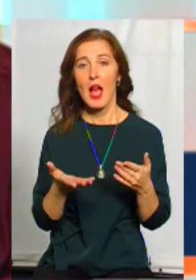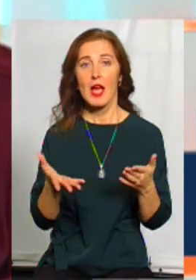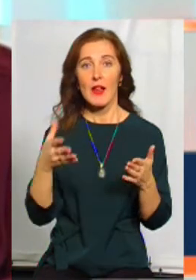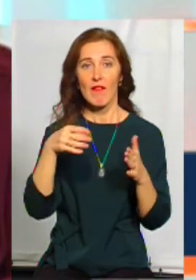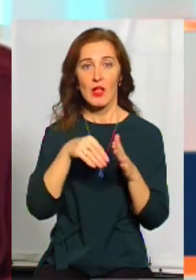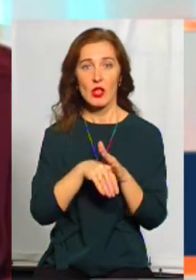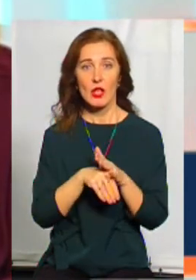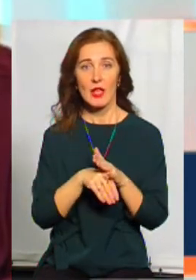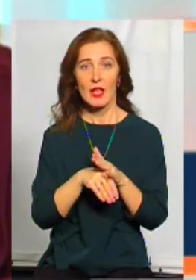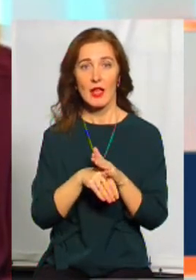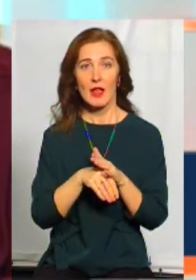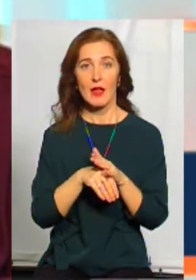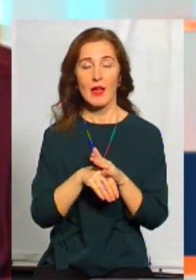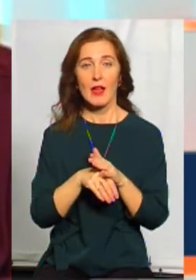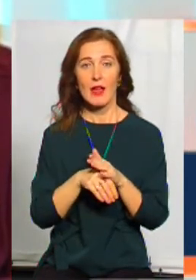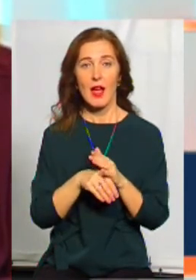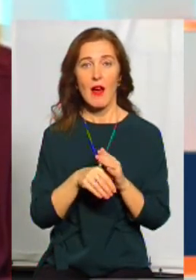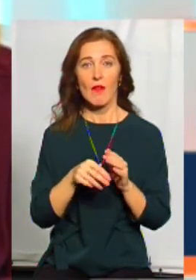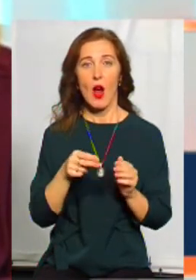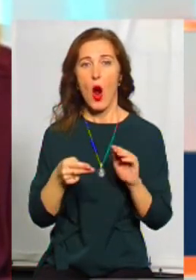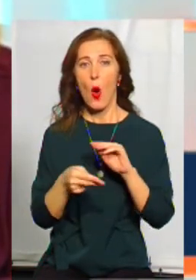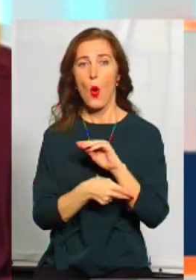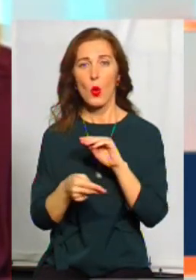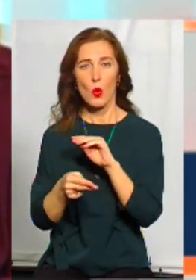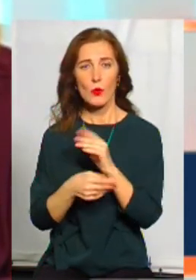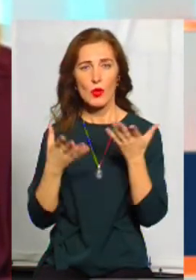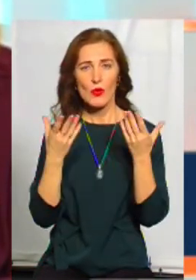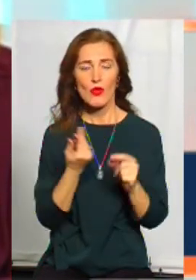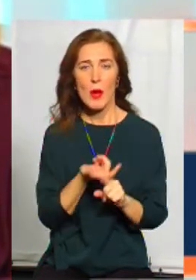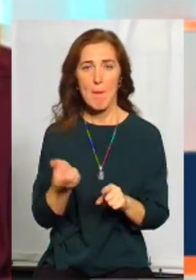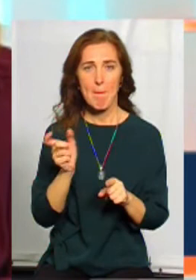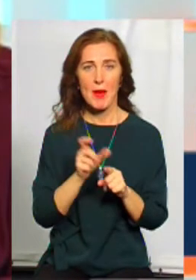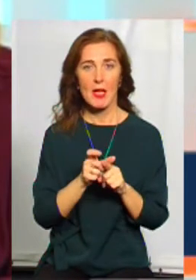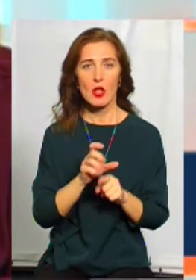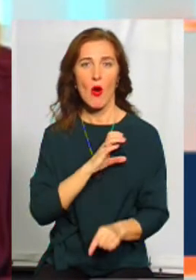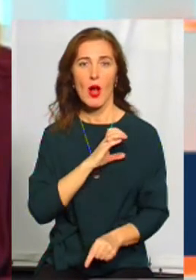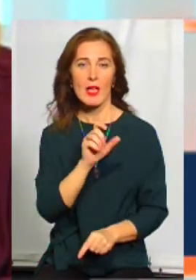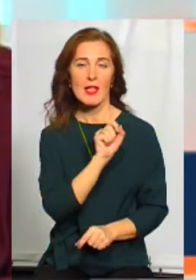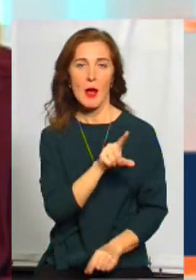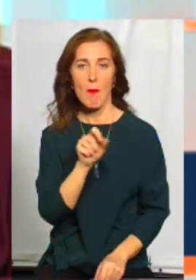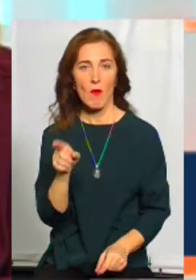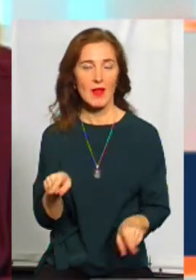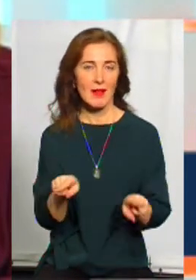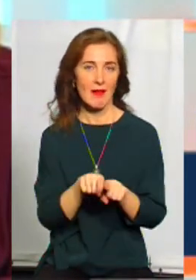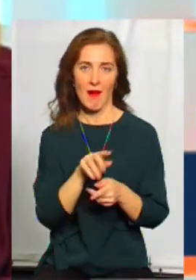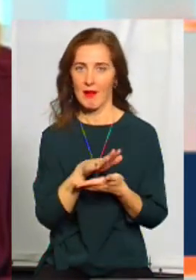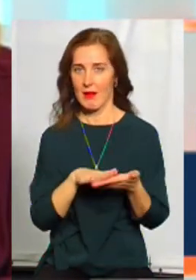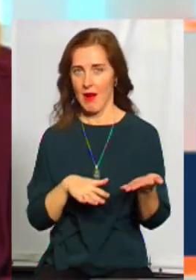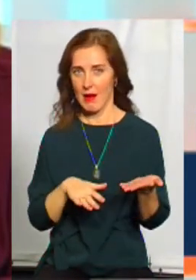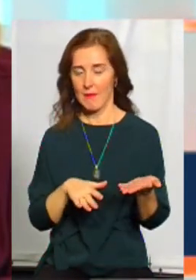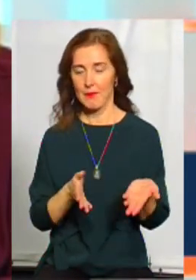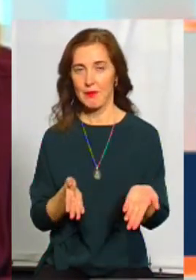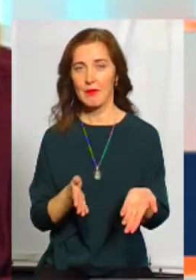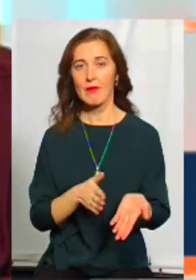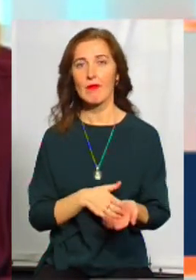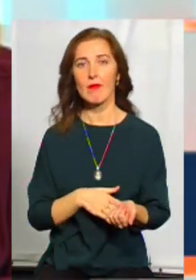війшли в парадигму корупції, ще більшої олігархічних замовлень і так далі. На жаль, всі надії